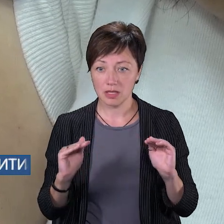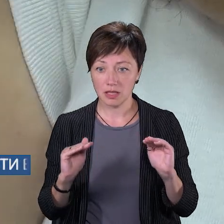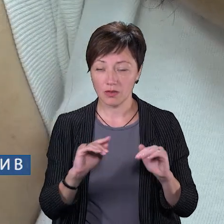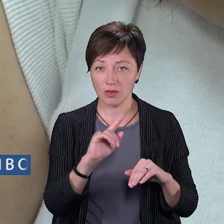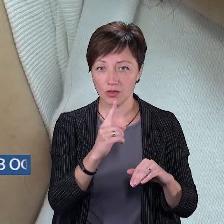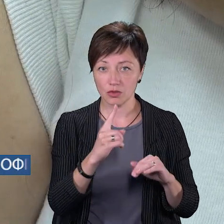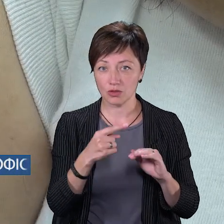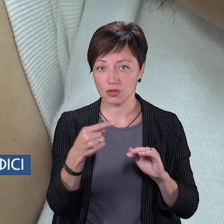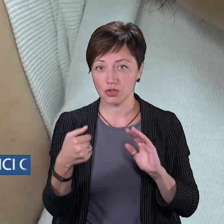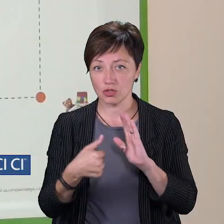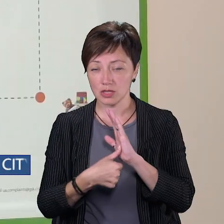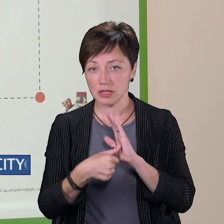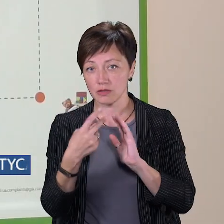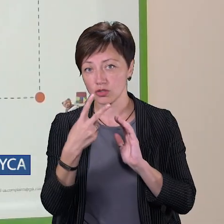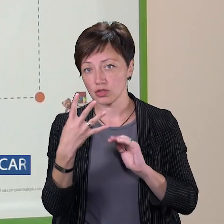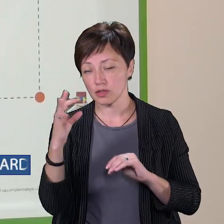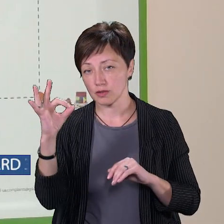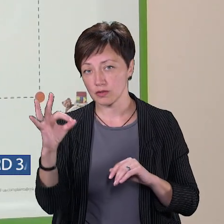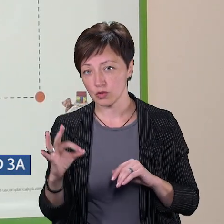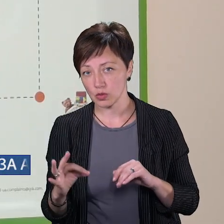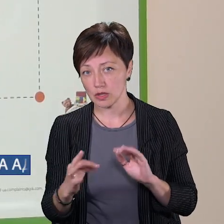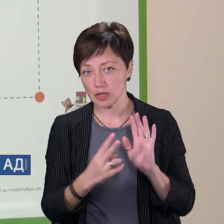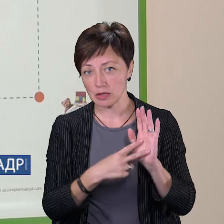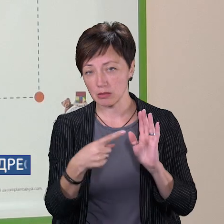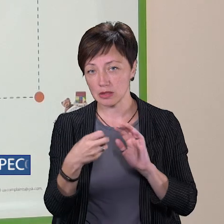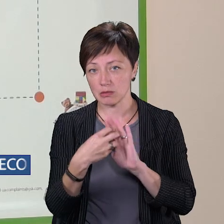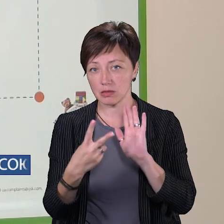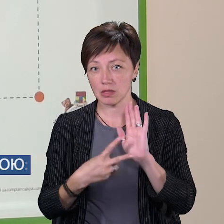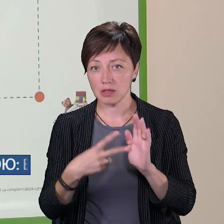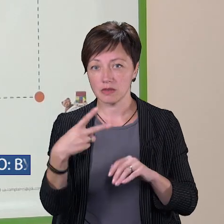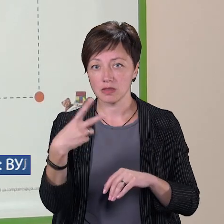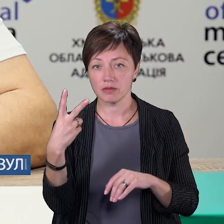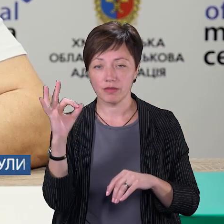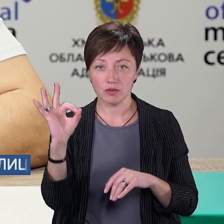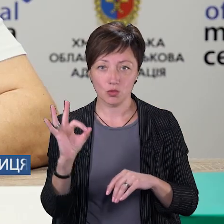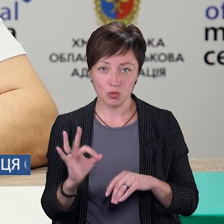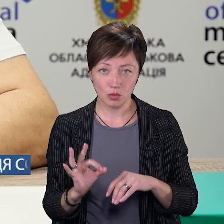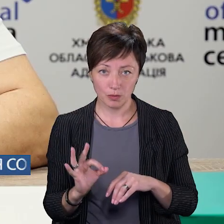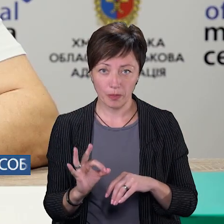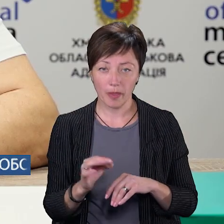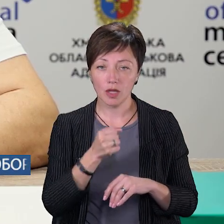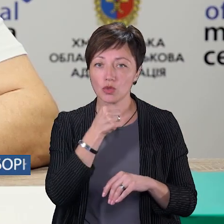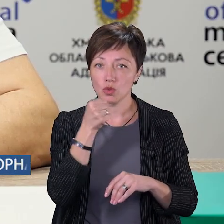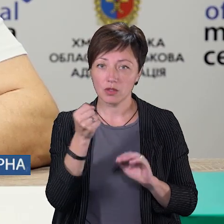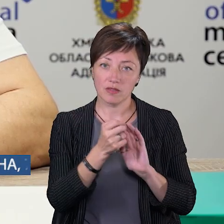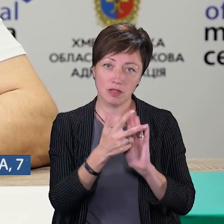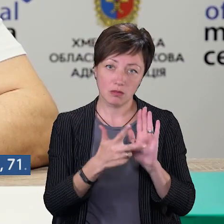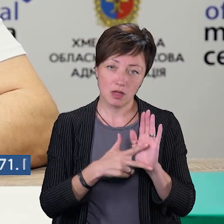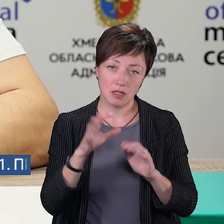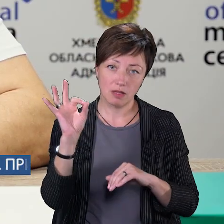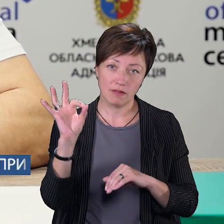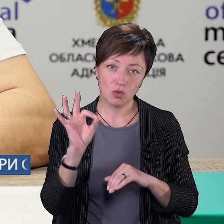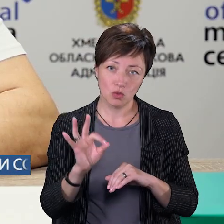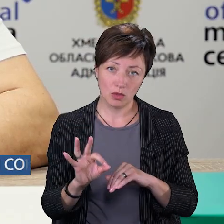років, це 24-7 відсотка, від 7 до 17 років – 22,5 відсотка. Дорослі – 18 відсотків.